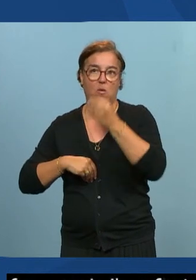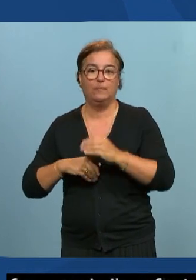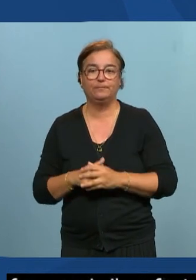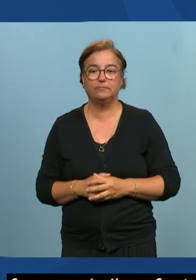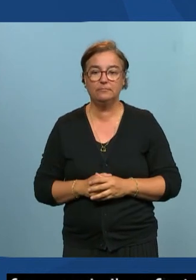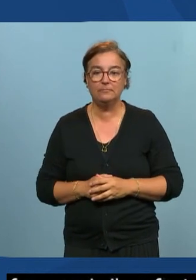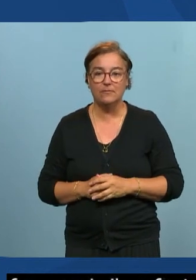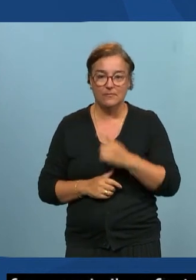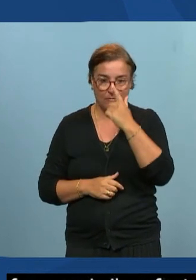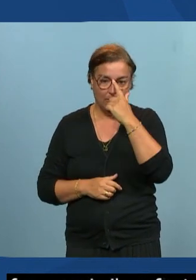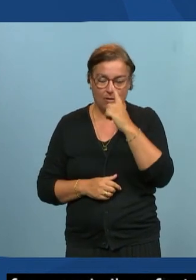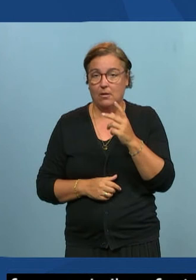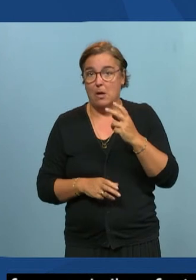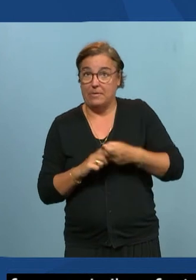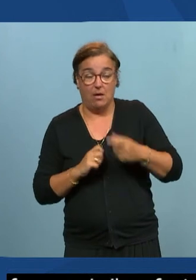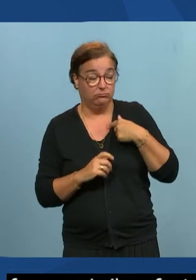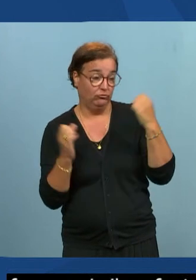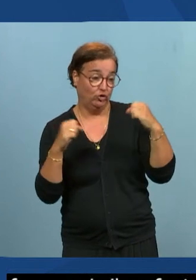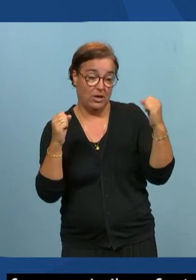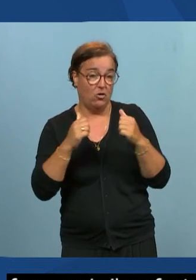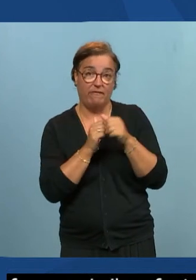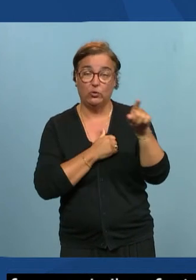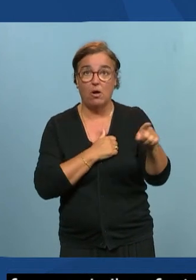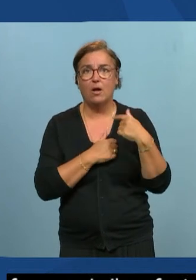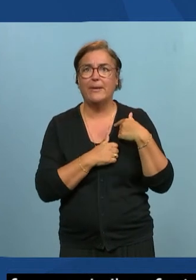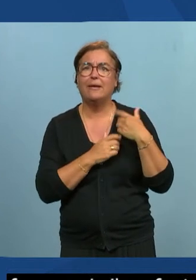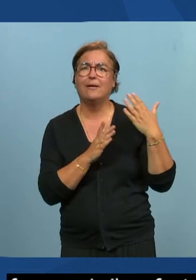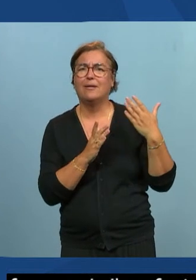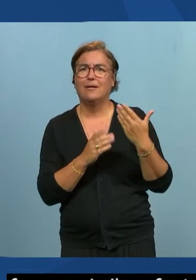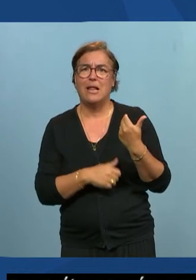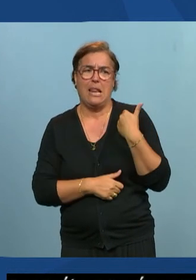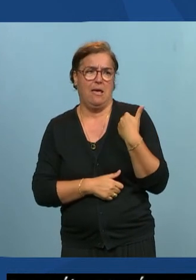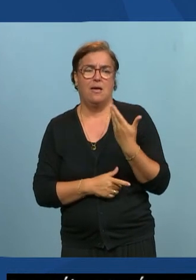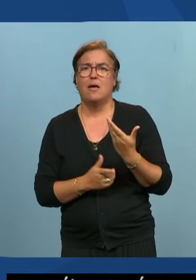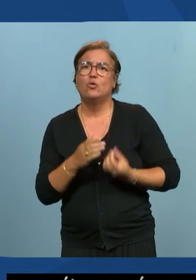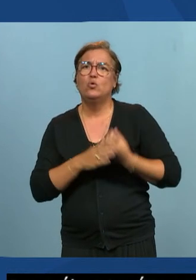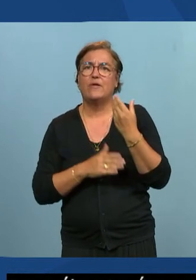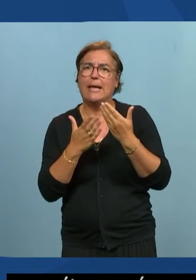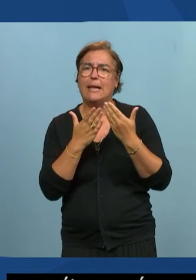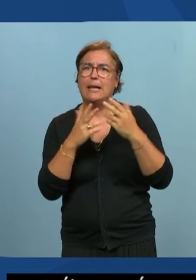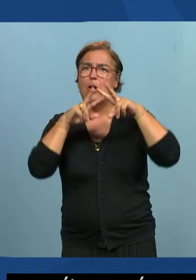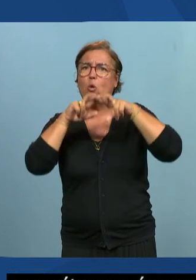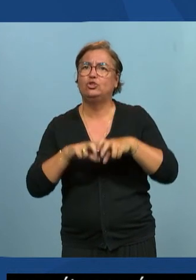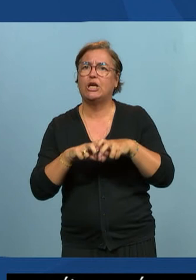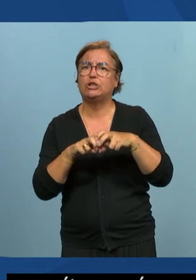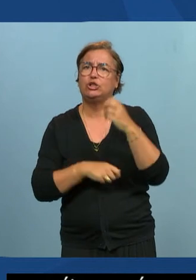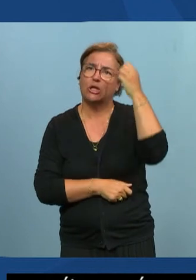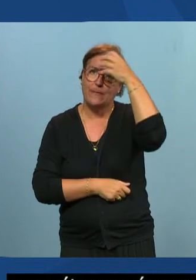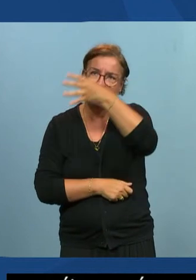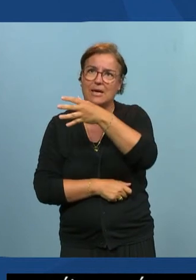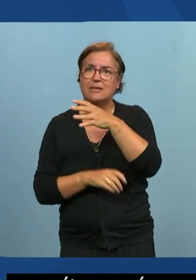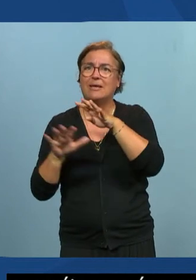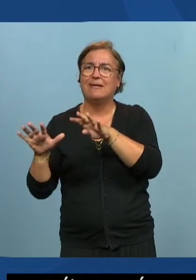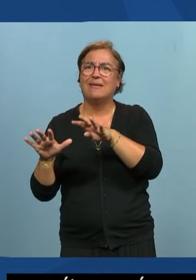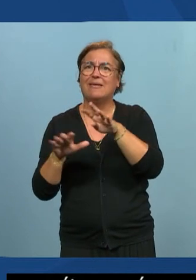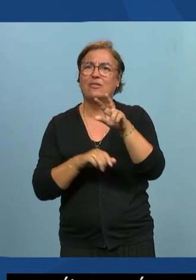ne peut qu'aller dans ton sens il faut savoir que suite à une étude américaine on s'aperçoit que 98% sur un échantillon